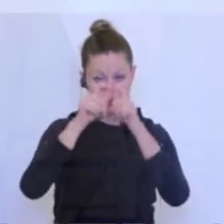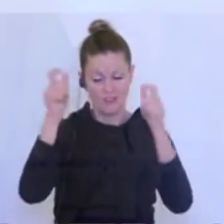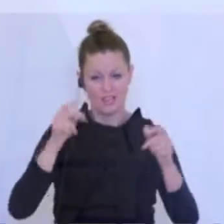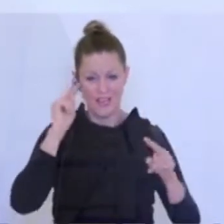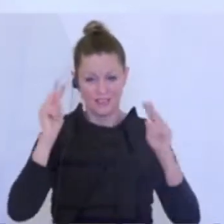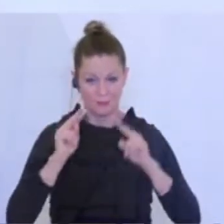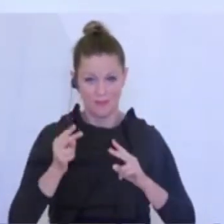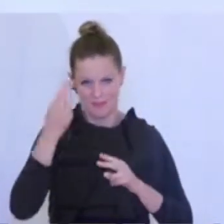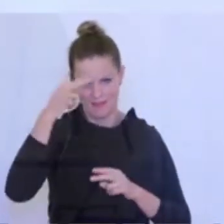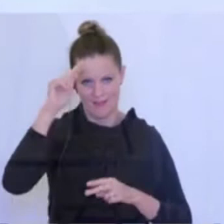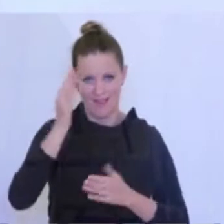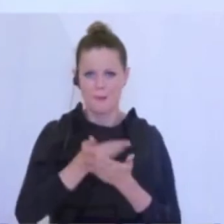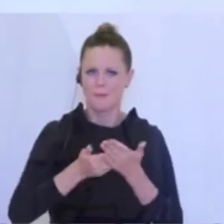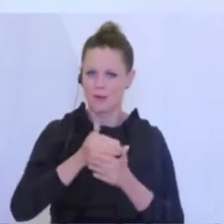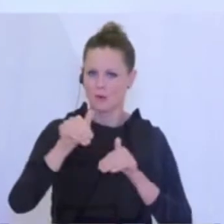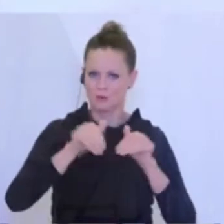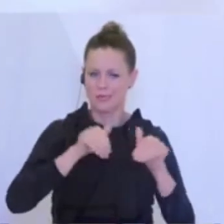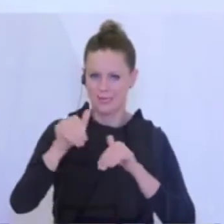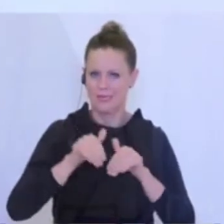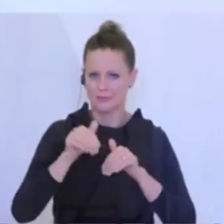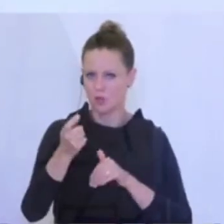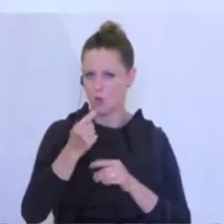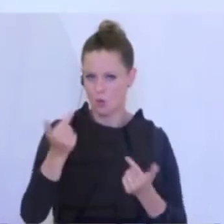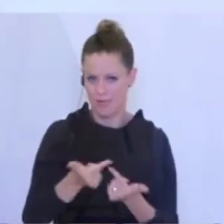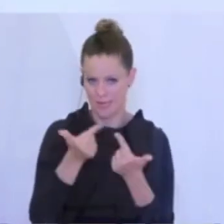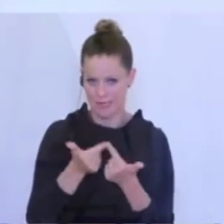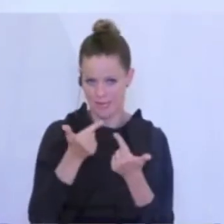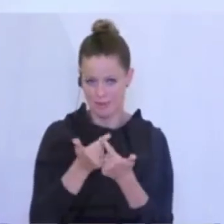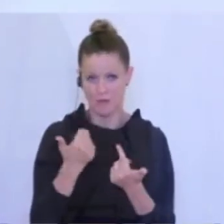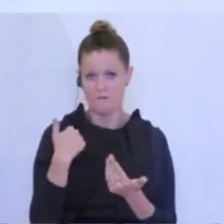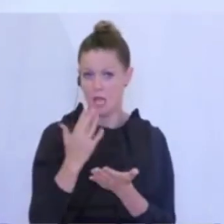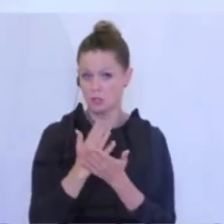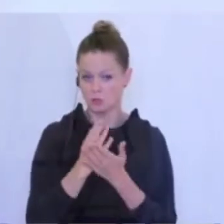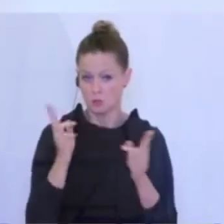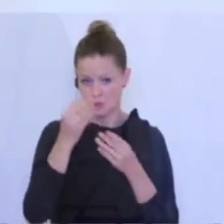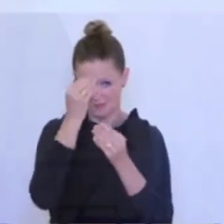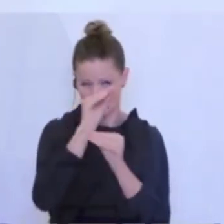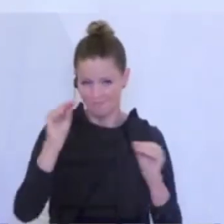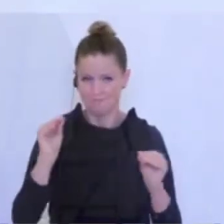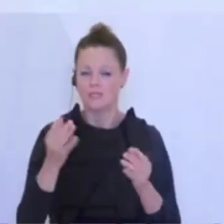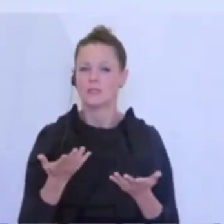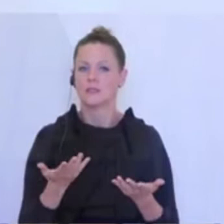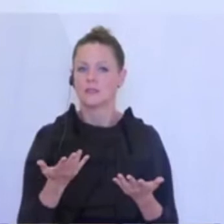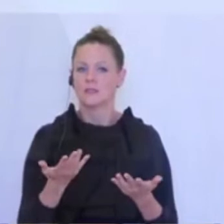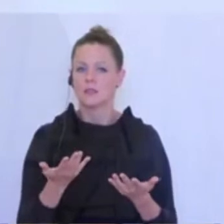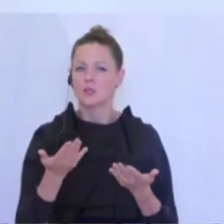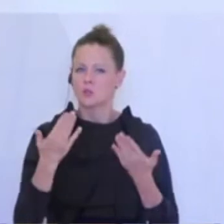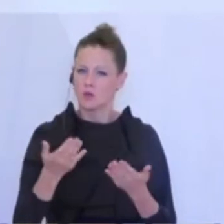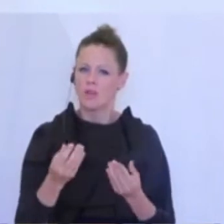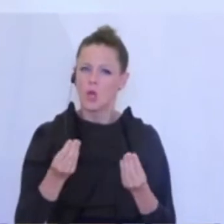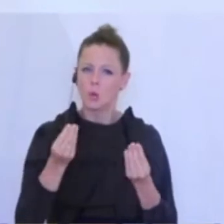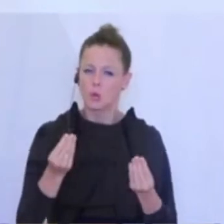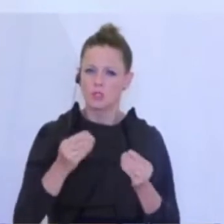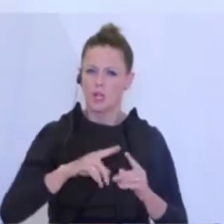wird ja der Herr Bildungsminister genauer ausführen. Aber wie schon angedeutet, ist das natürlich genau eine typische